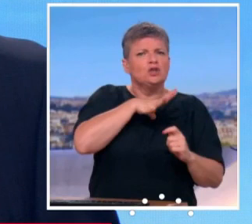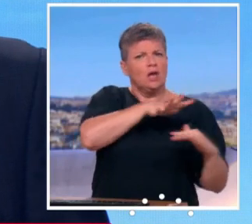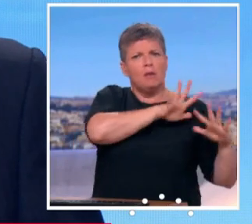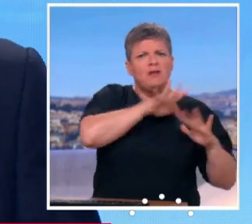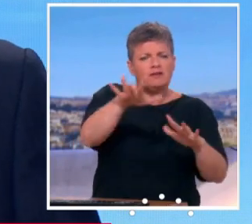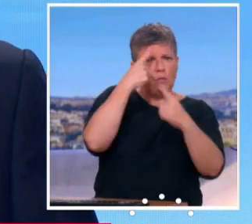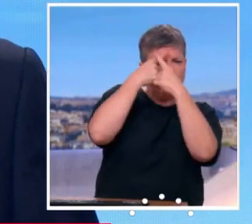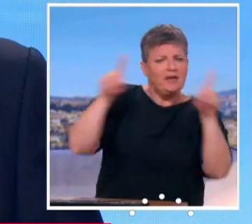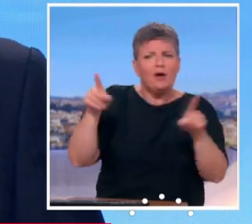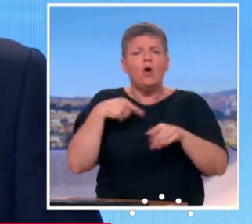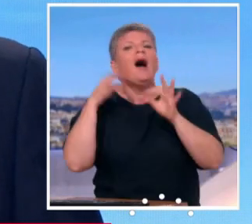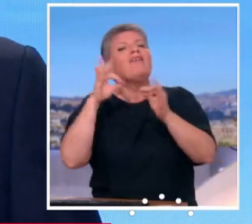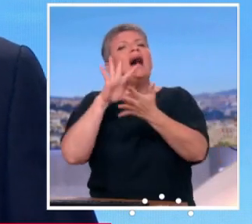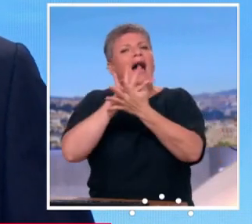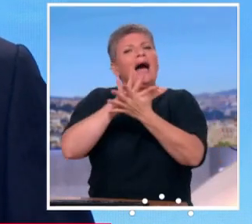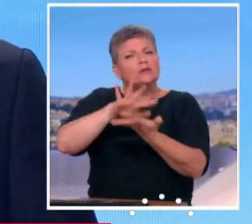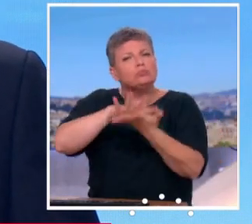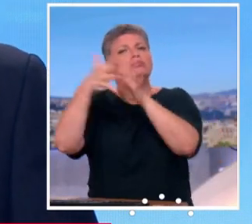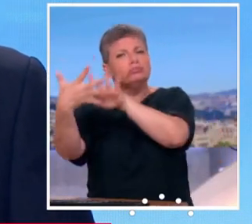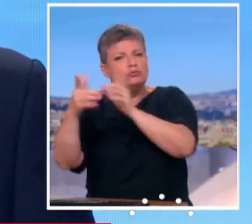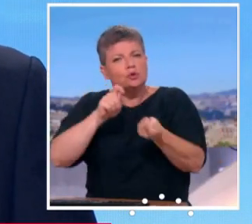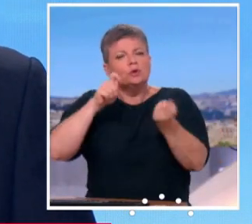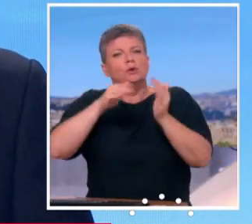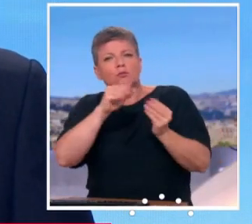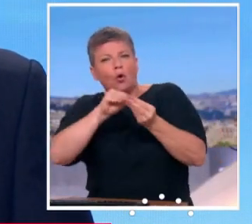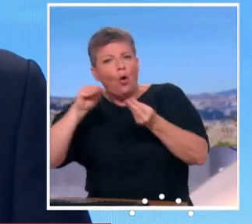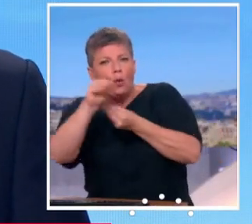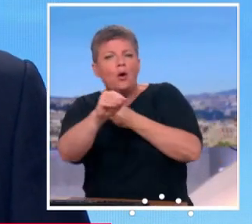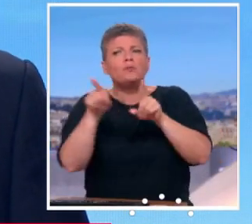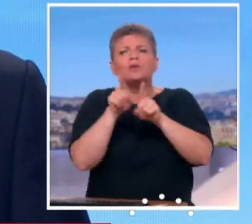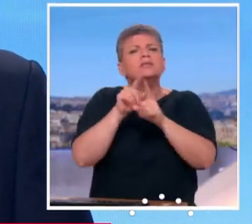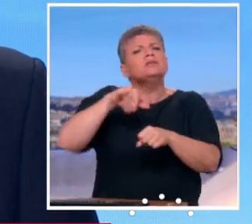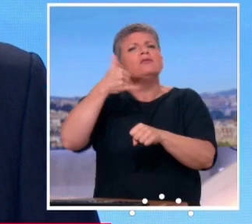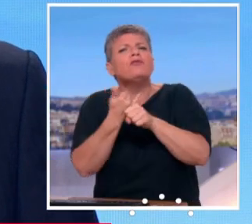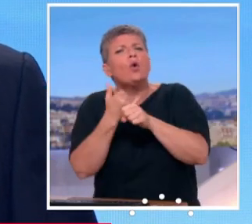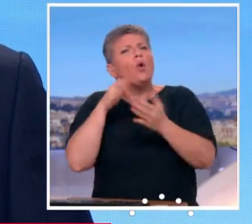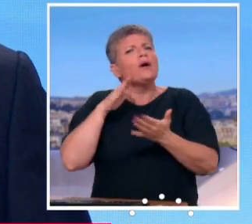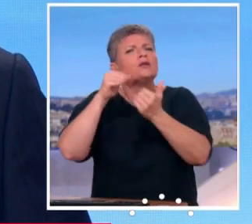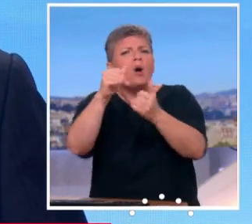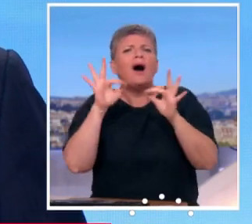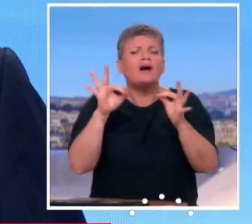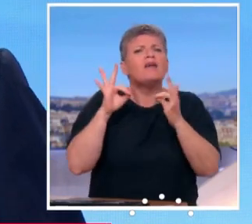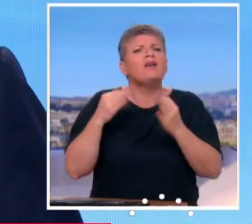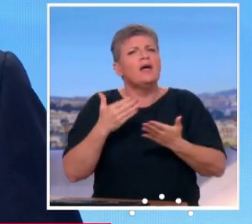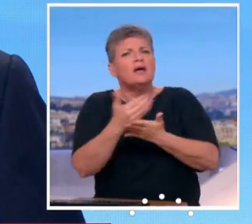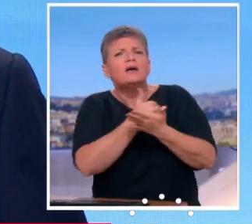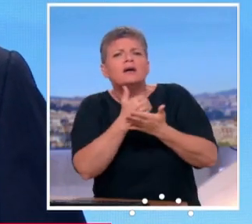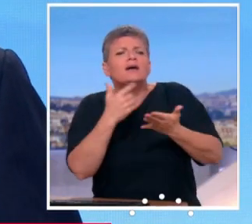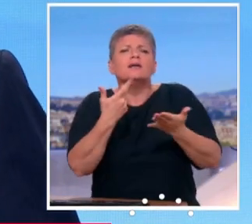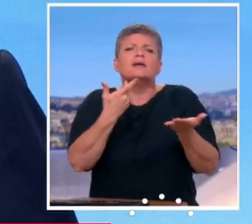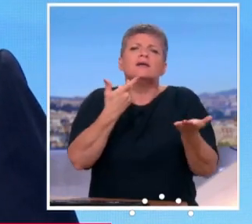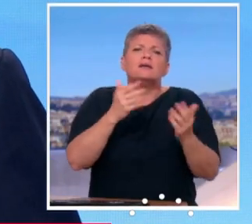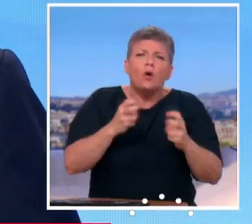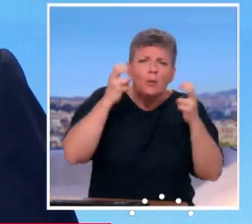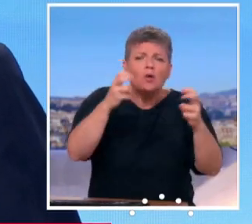ce que certains ont considéré comme, encore une fois, de faux espoirs que vous avez donnés sur cette revalorisation. se souvient de votre passe d'armes, notamment avec